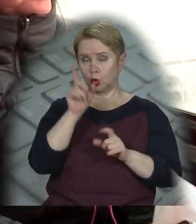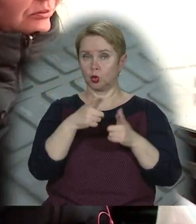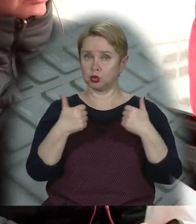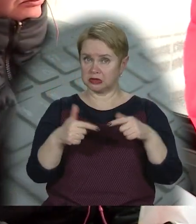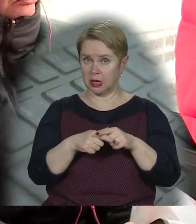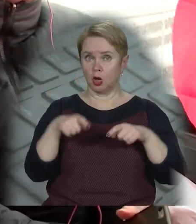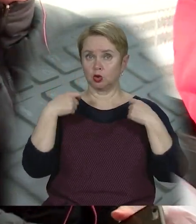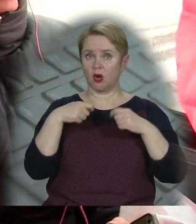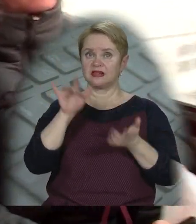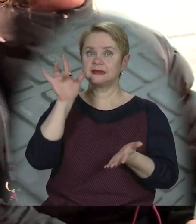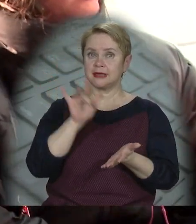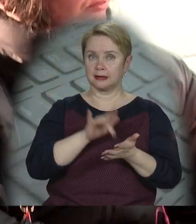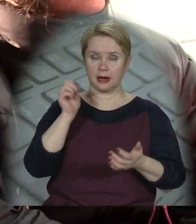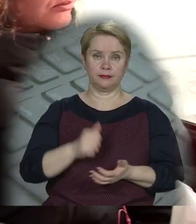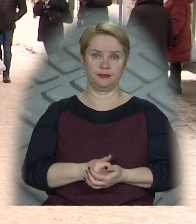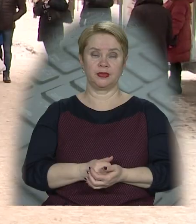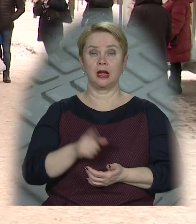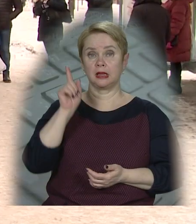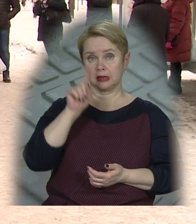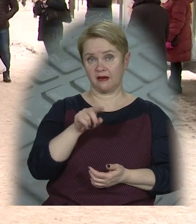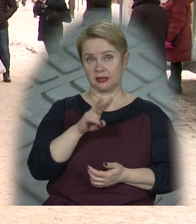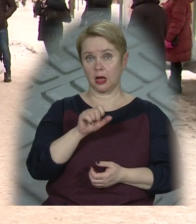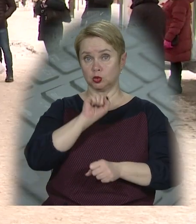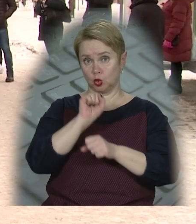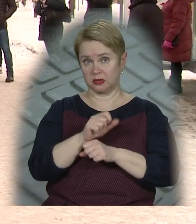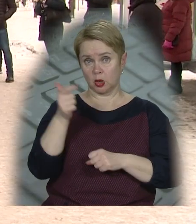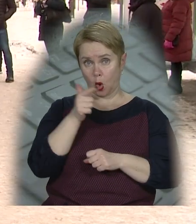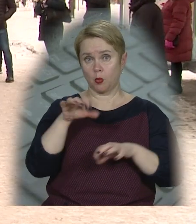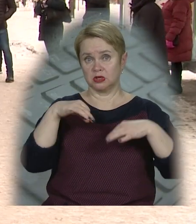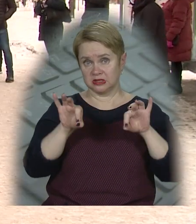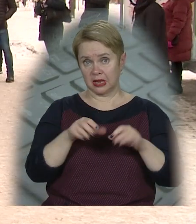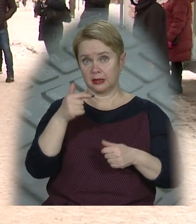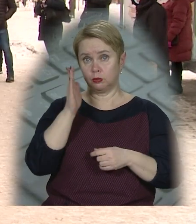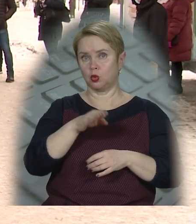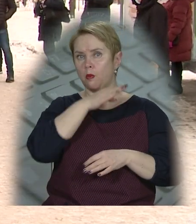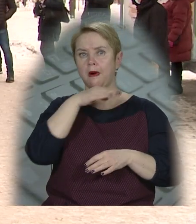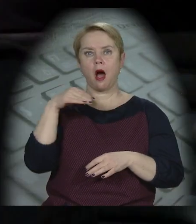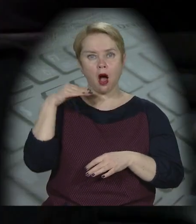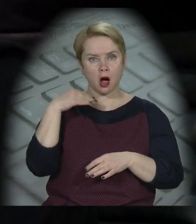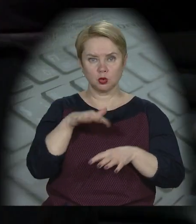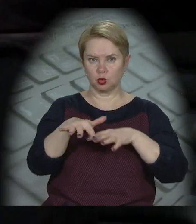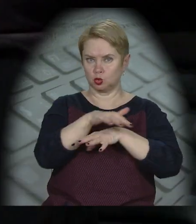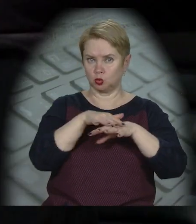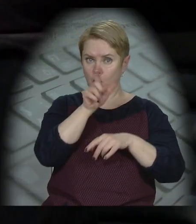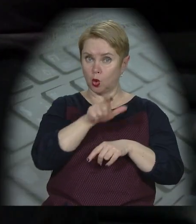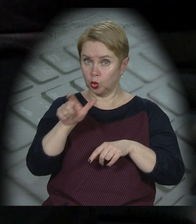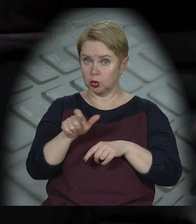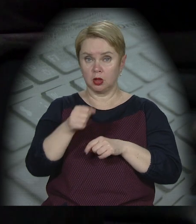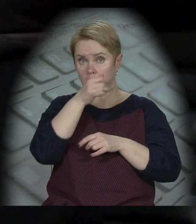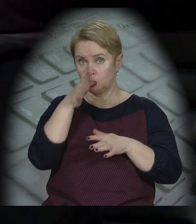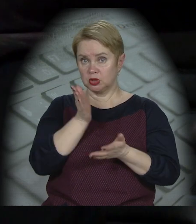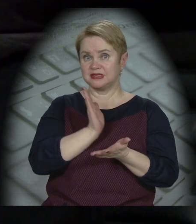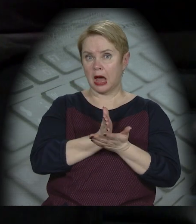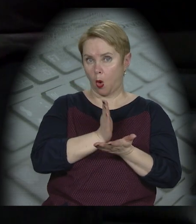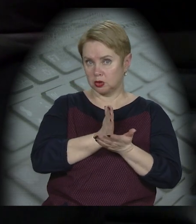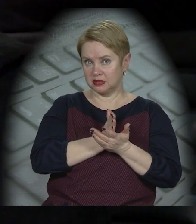культурних установах, торгівельних центрах. Навіть на зупинці громадського транспорту, де буде багато скупчення людей, і ви